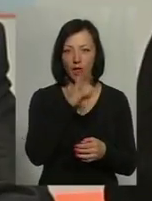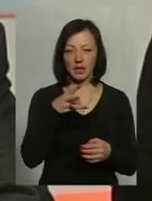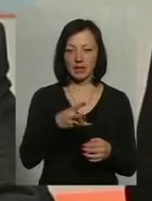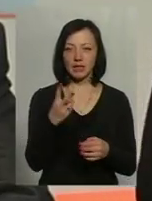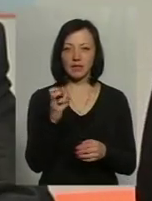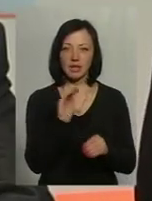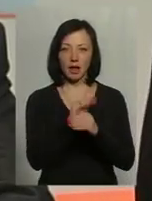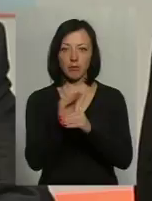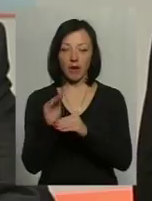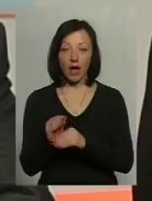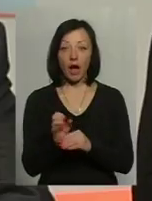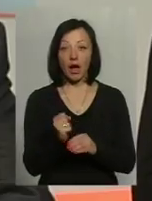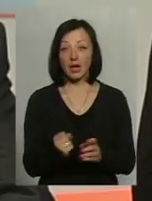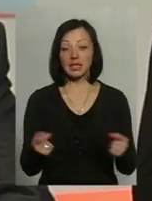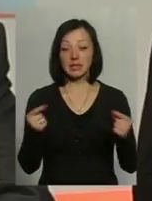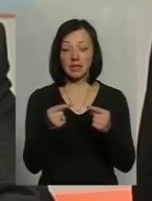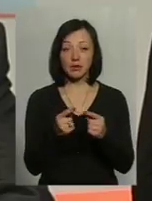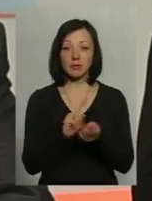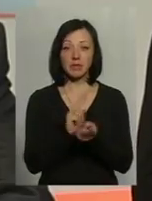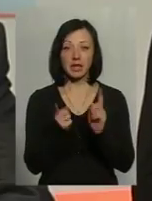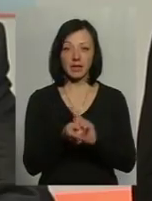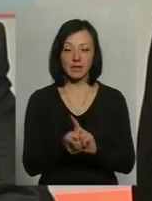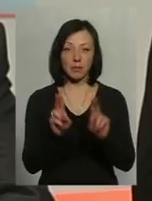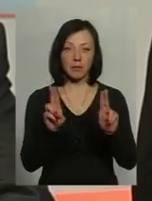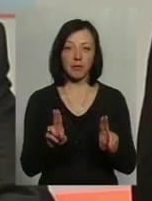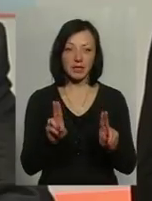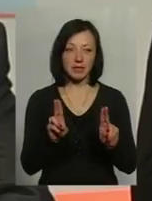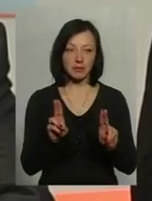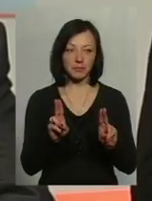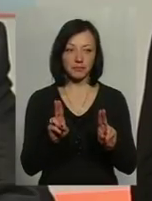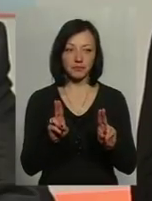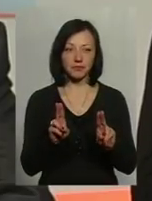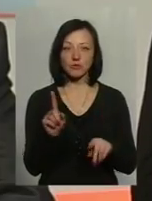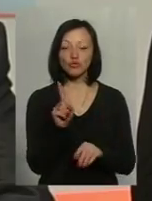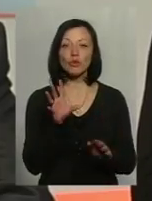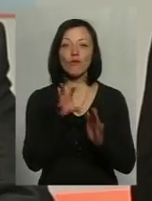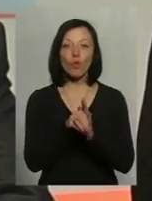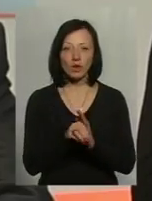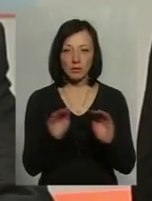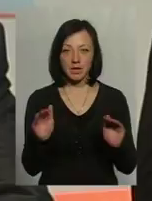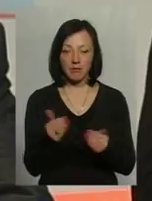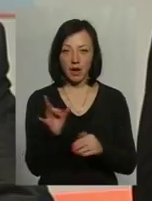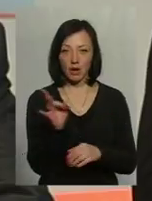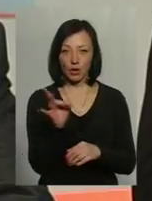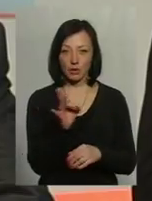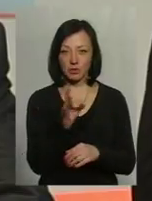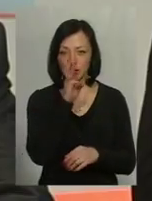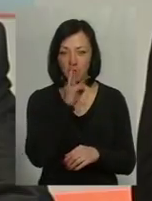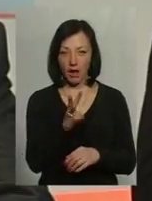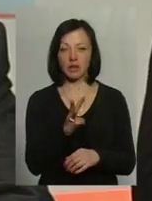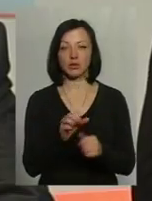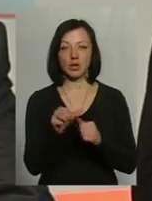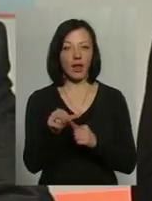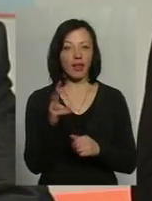всякі надбавки і так далі. Разом з тим змінився трошки принцип, що входить у мінімальний розмір заробітної плати,